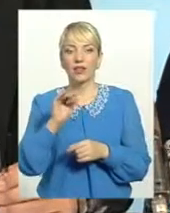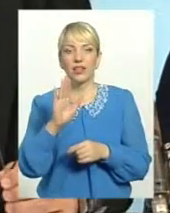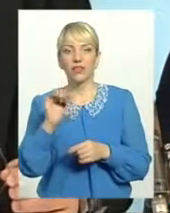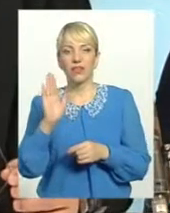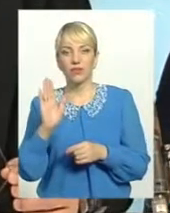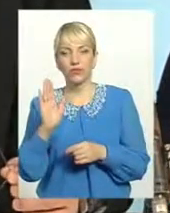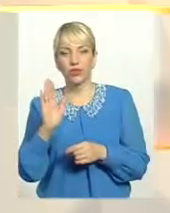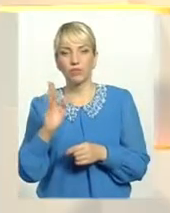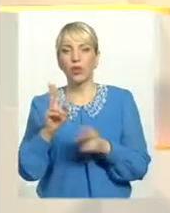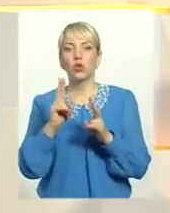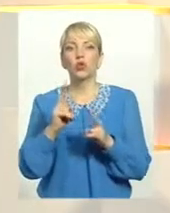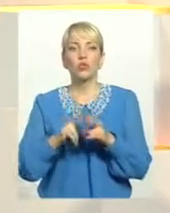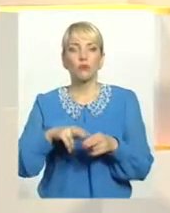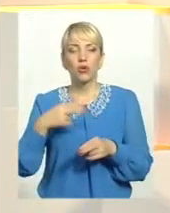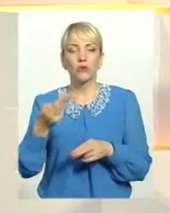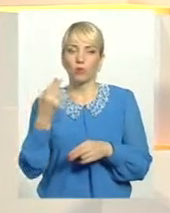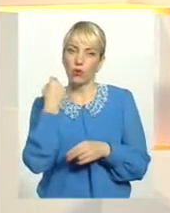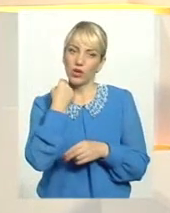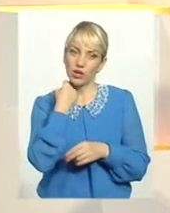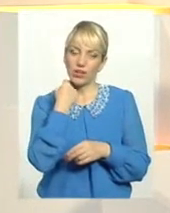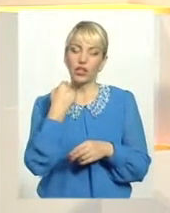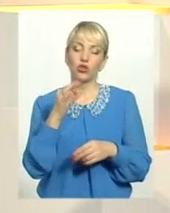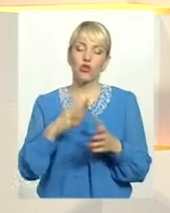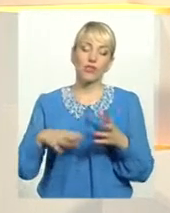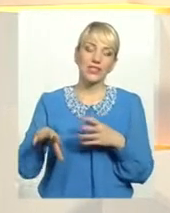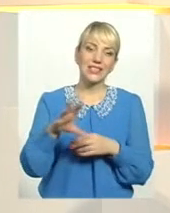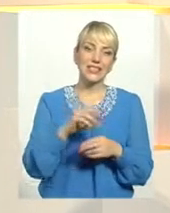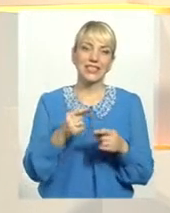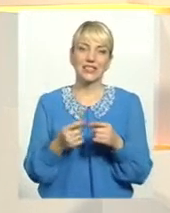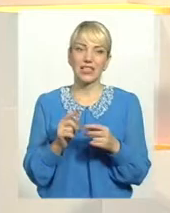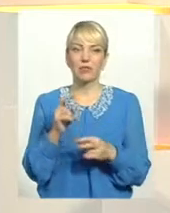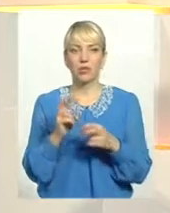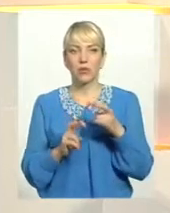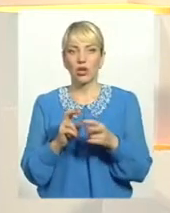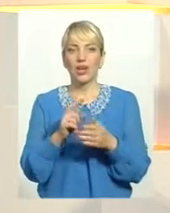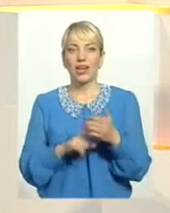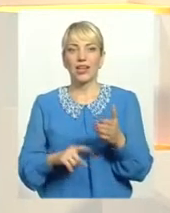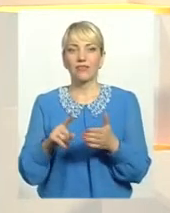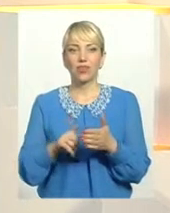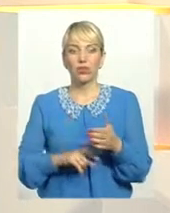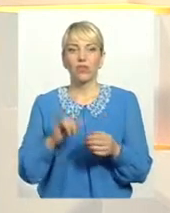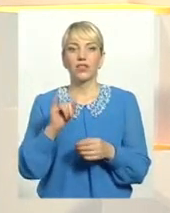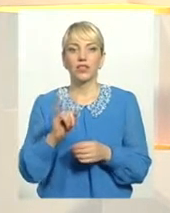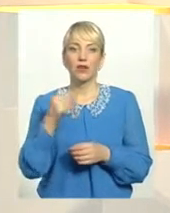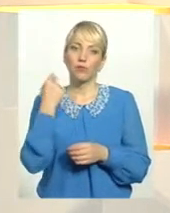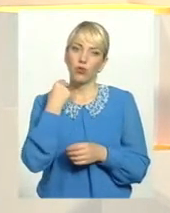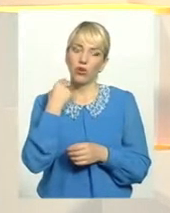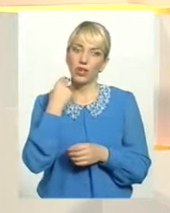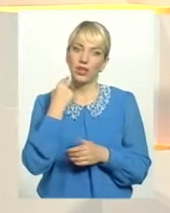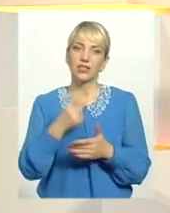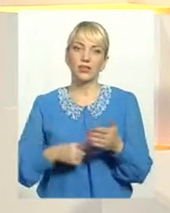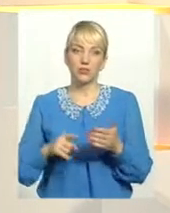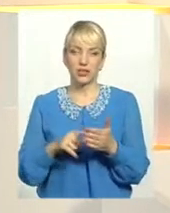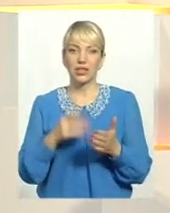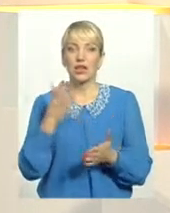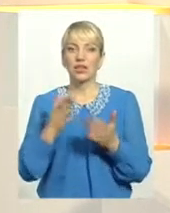борги, Тоді вже все це підприємство ліквідоване, борги списані. Раз борги списані,